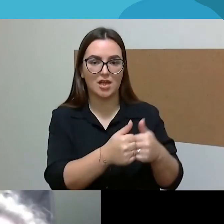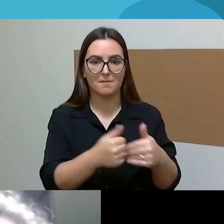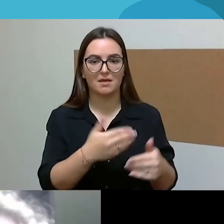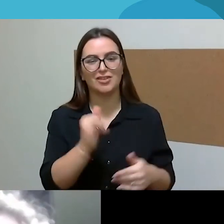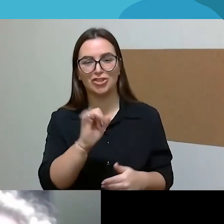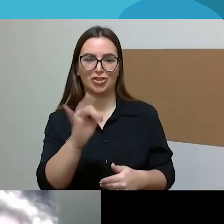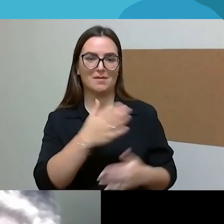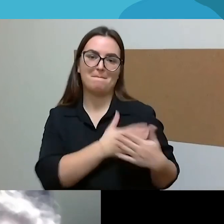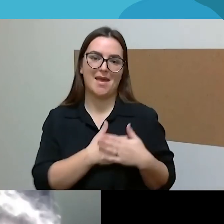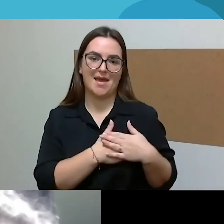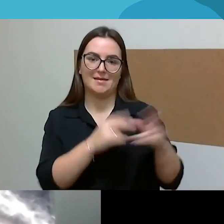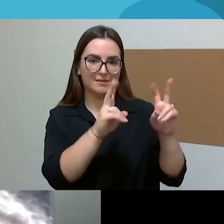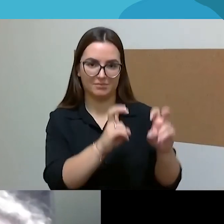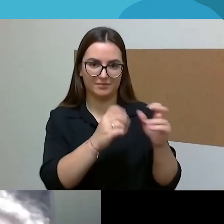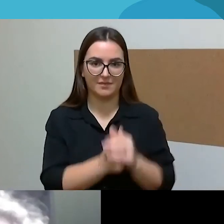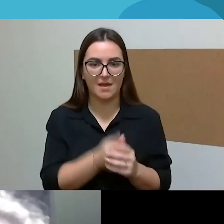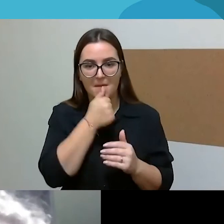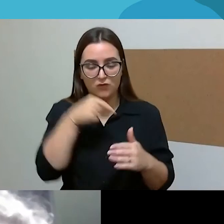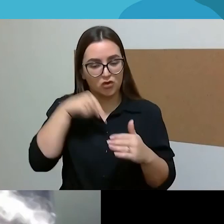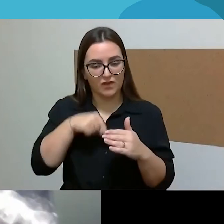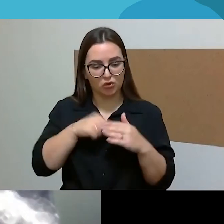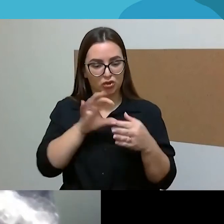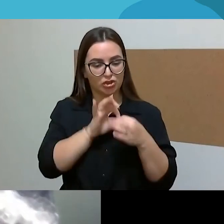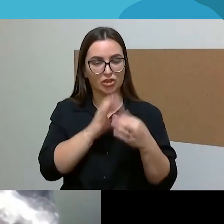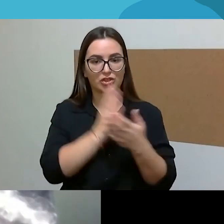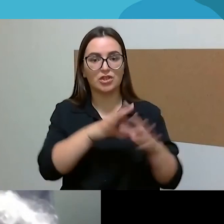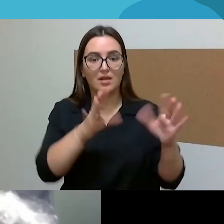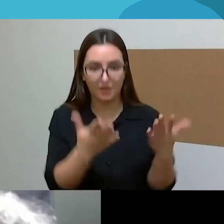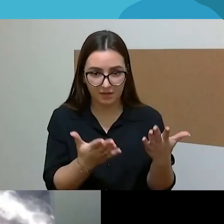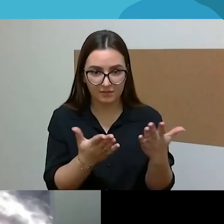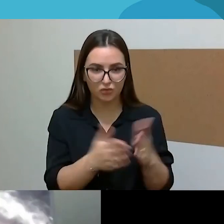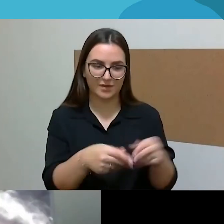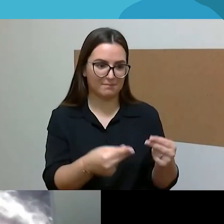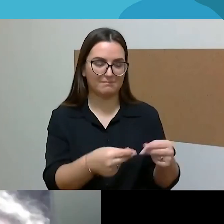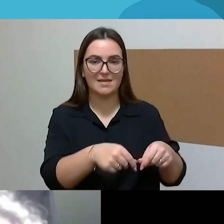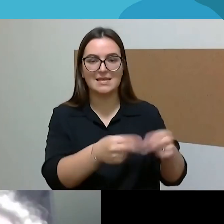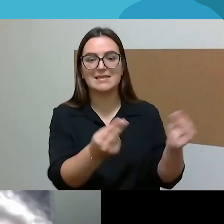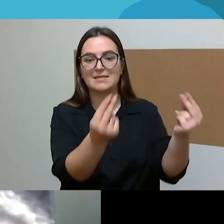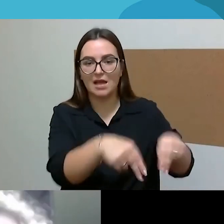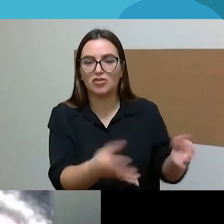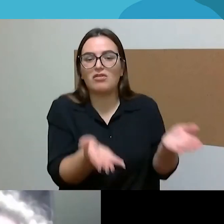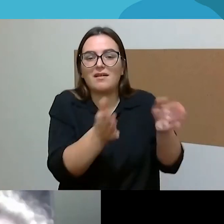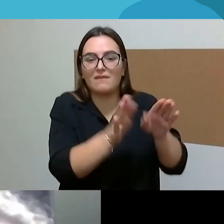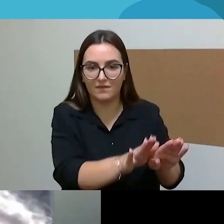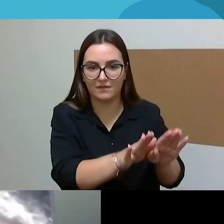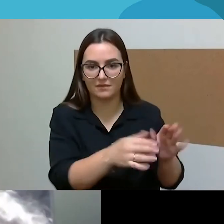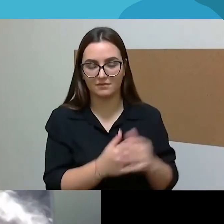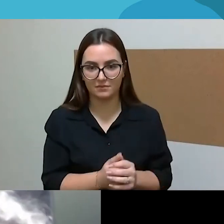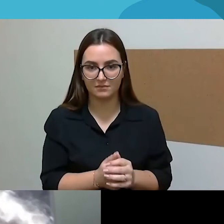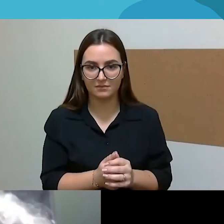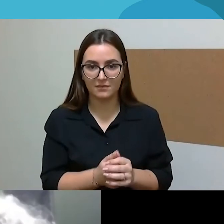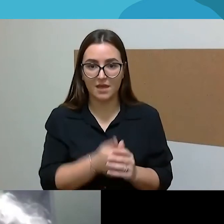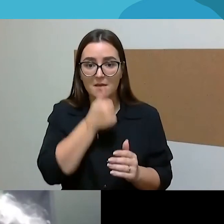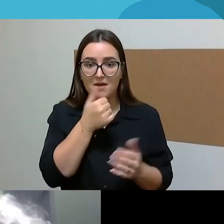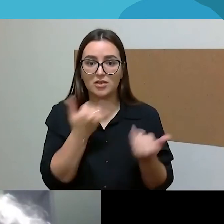Ir nesvarbu, koks tas santykis tavo viduje, tu vis tiek toje santukoje lieki. Tai mes dabar jau kaip ir, nu, kitaip suvokiame, kodėl mes tą